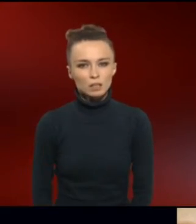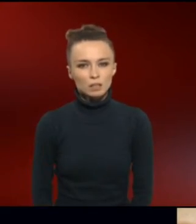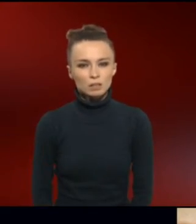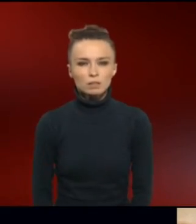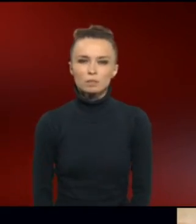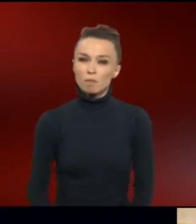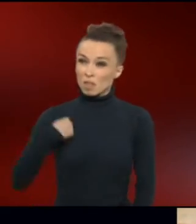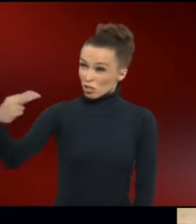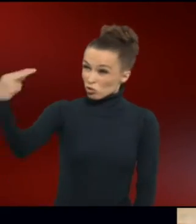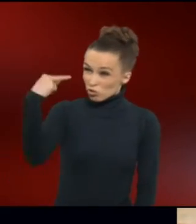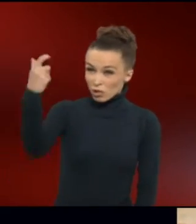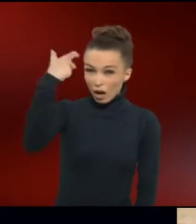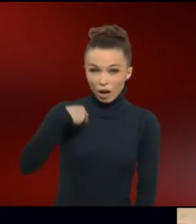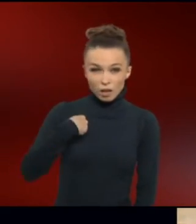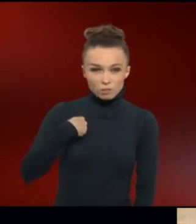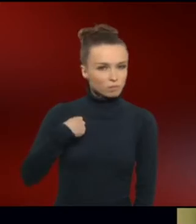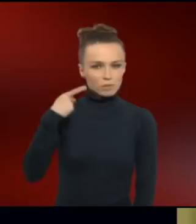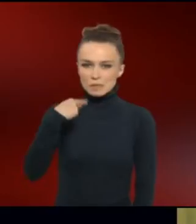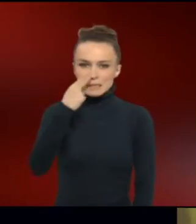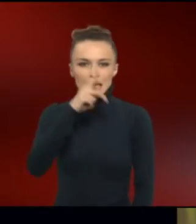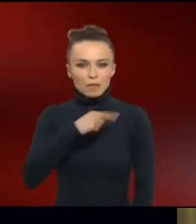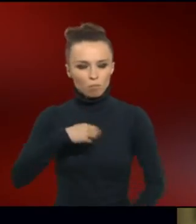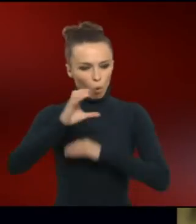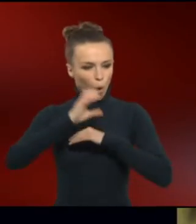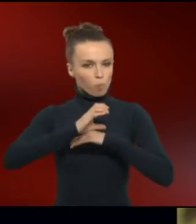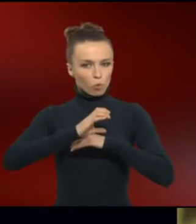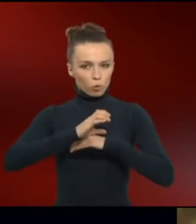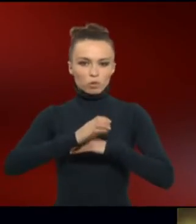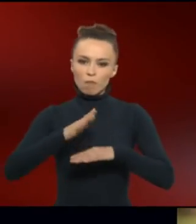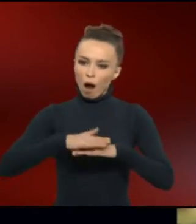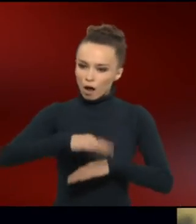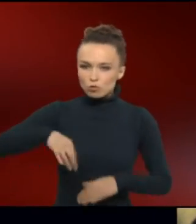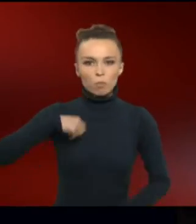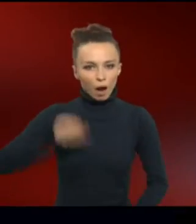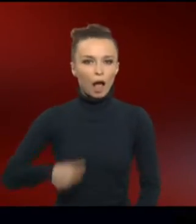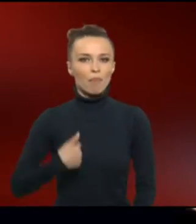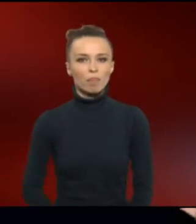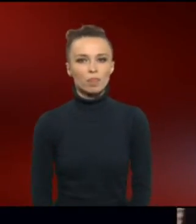Wenn man mich anstarrt, sieht man nicht, dass ich am Computer und mit der Hand schreiben kann.